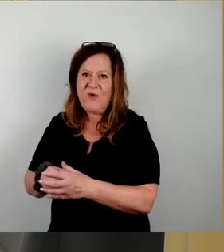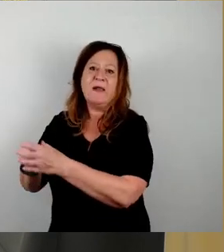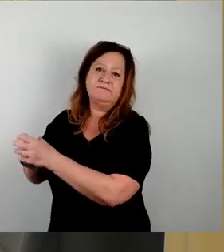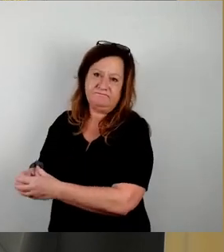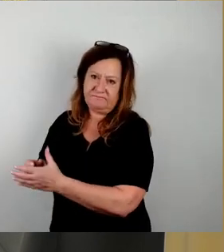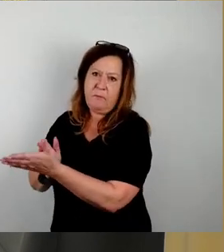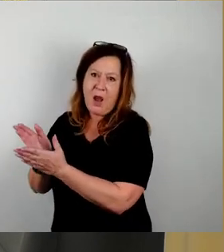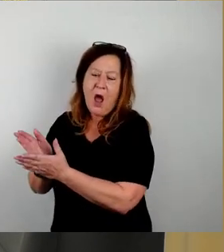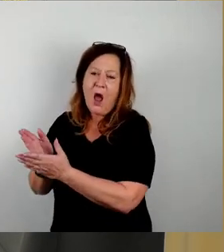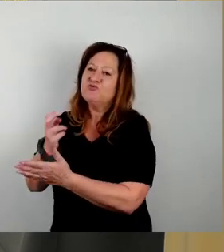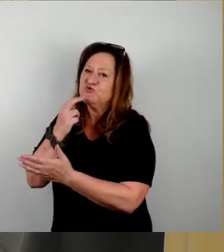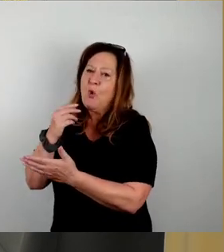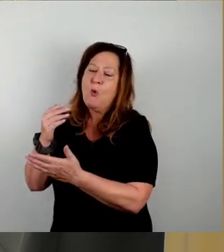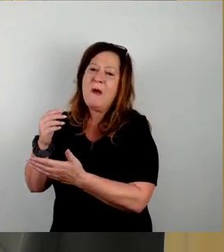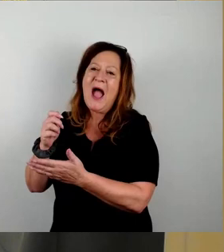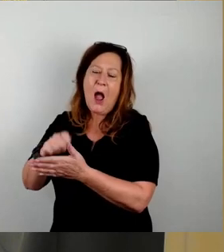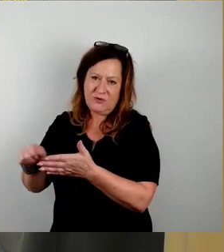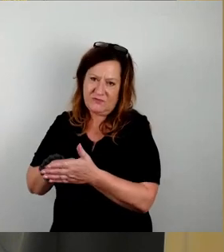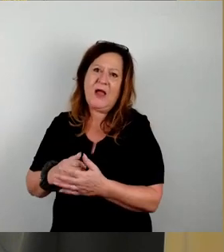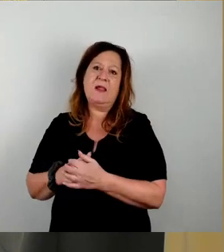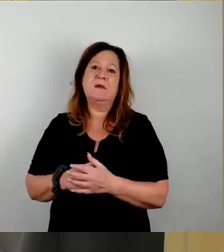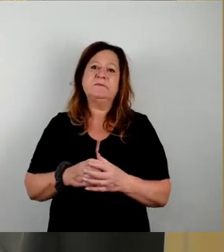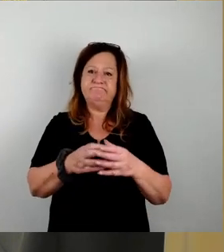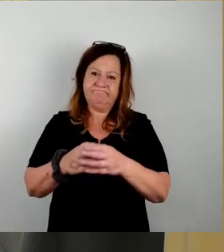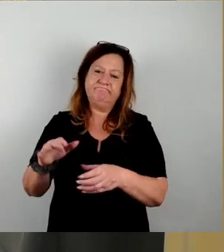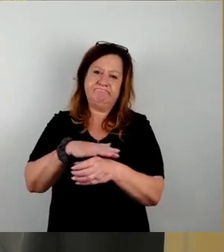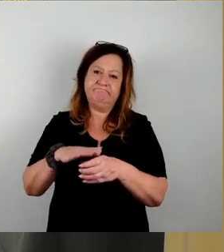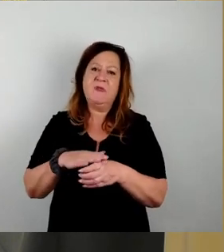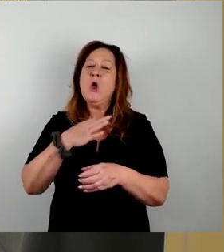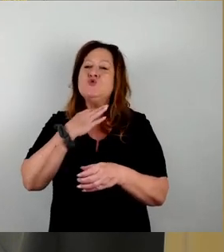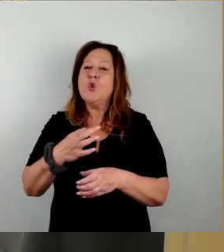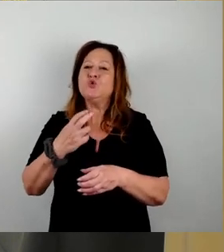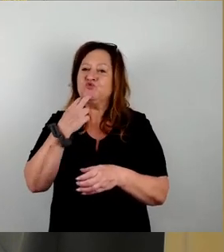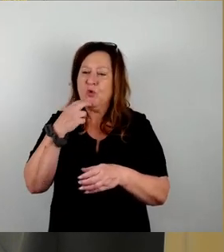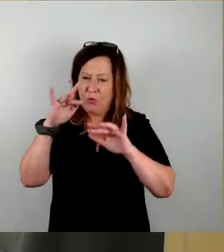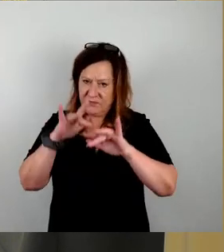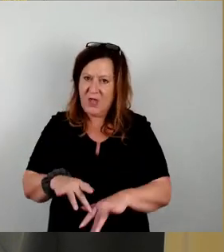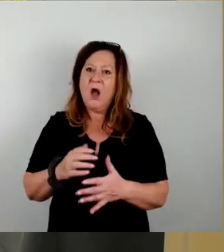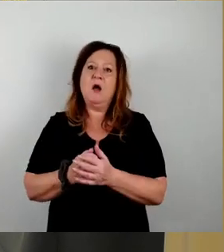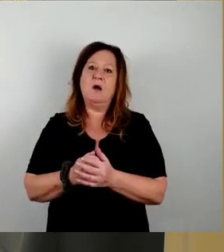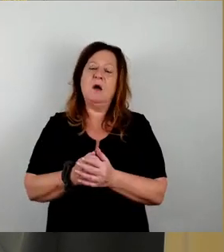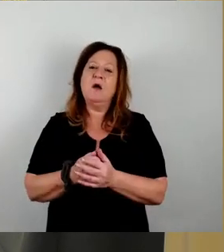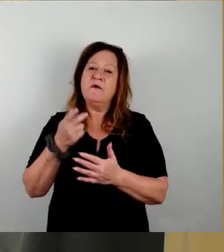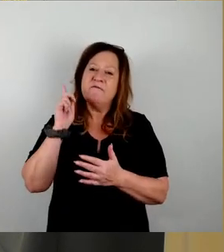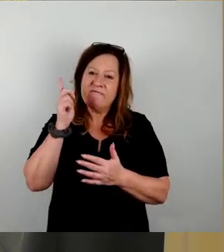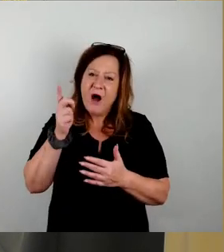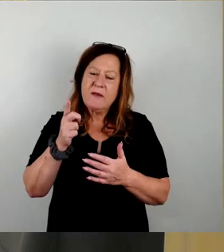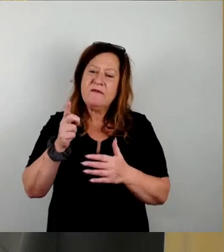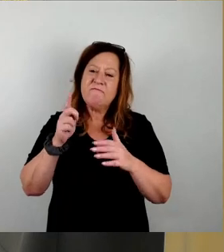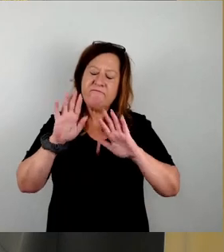wir haben Warnungen, die auch Notstrom getrieben sind, wir haben Merkblätter. Und was die